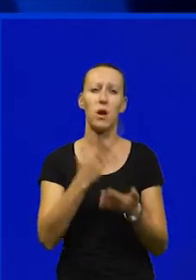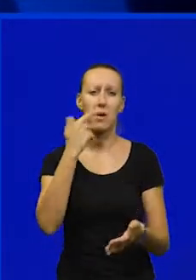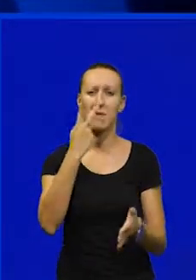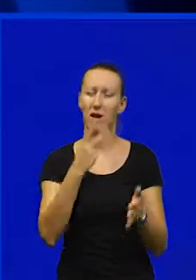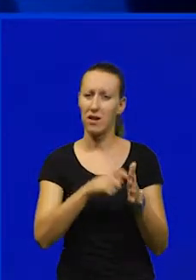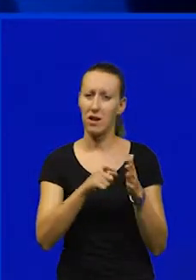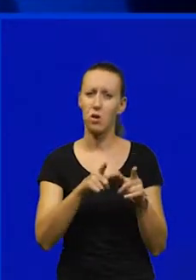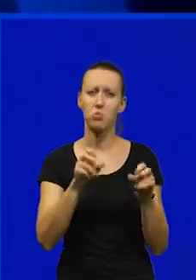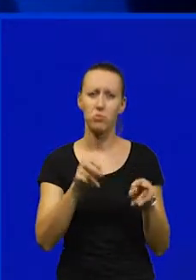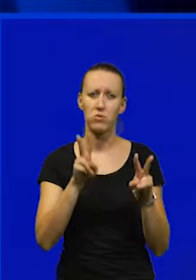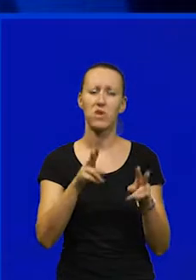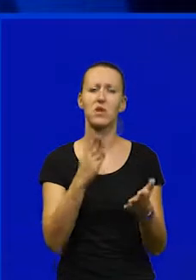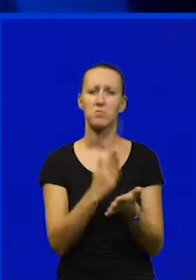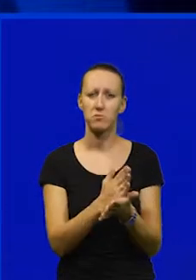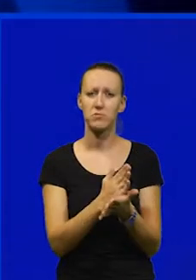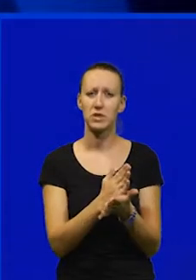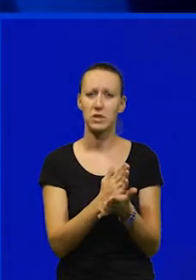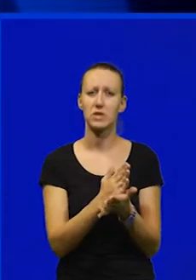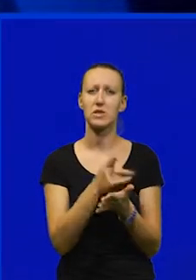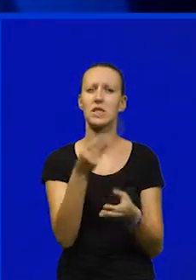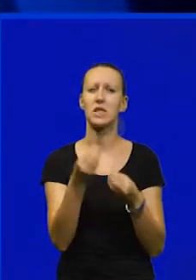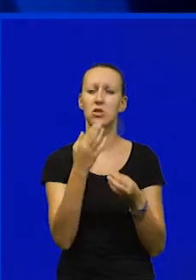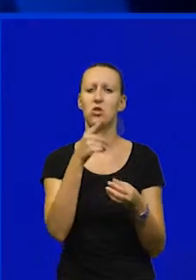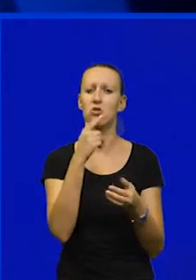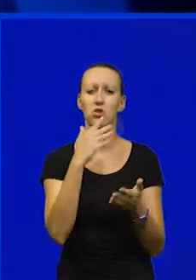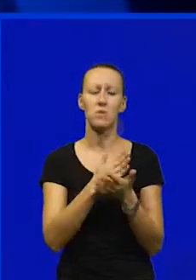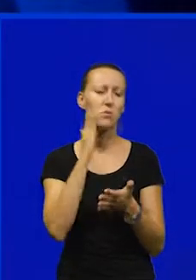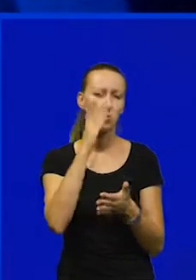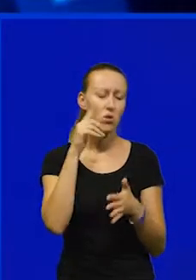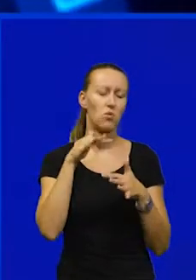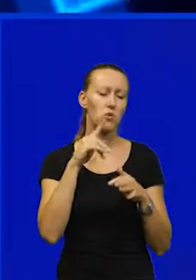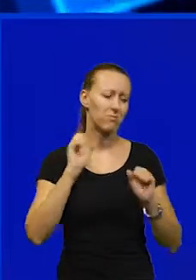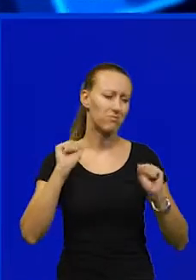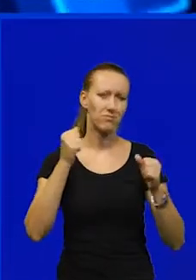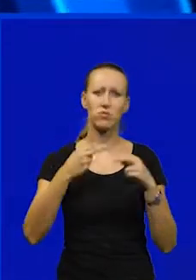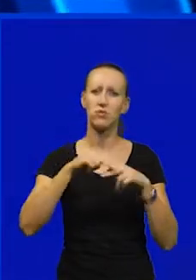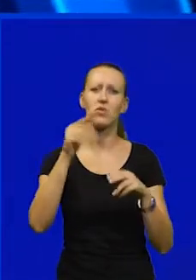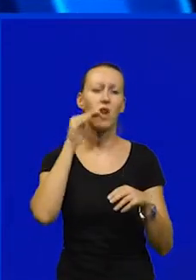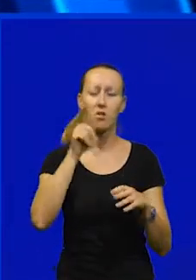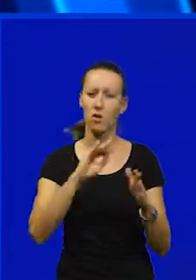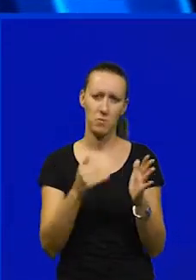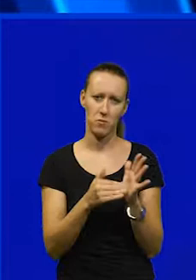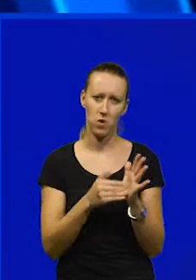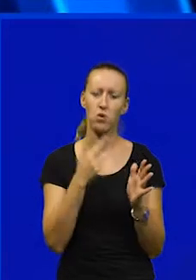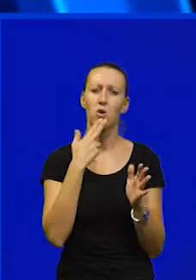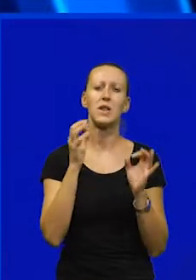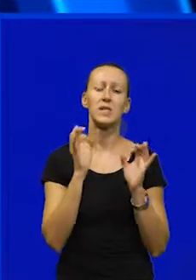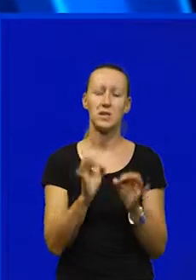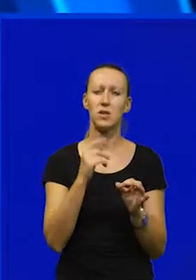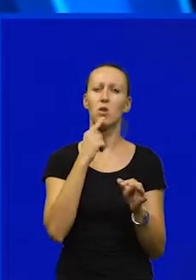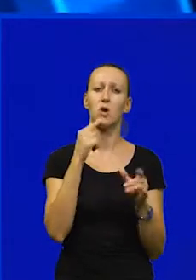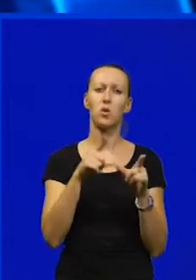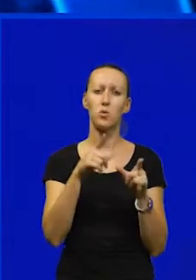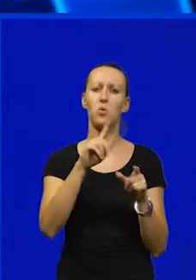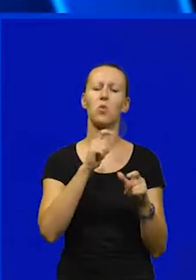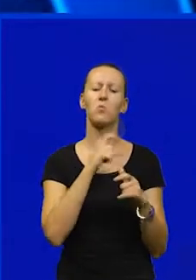tjedna u Puli u stvari biti igračka za ono što će se desiti. Mislim da to ne treba ni vlade Republike Hrvatske, koja sigurno i u